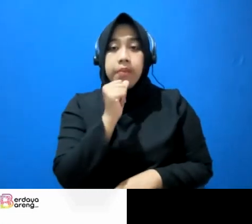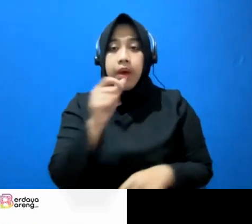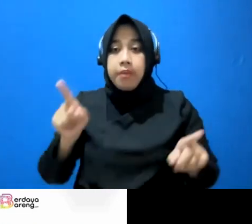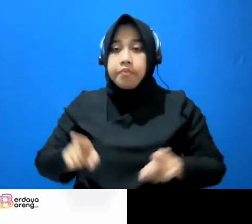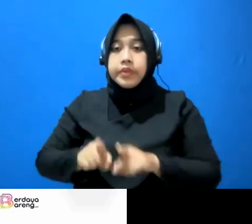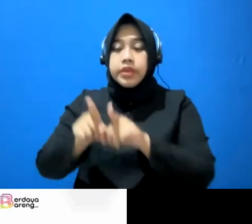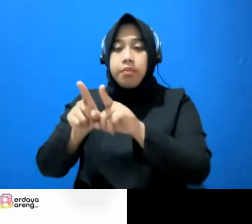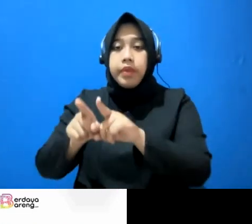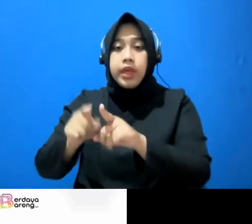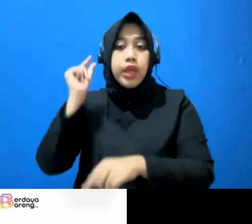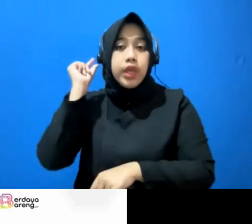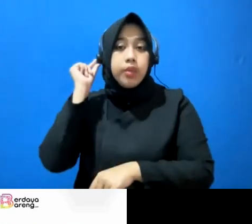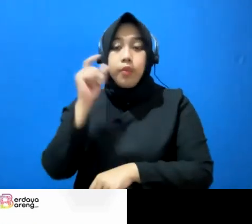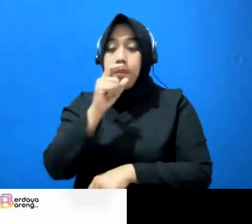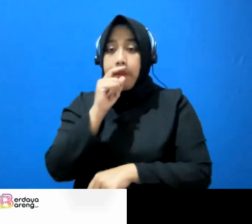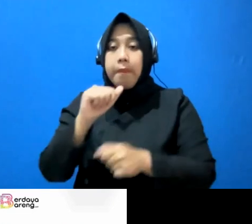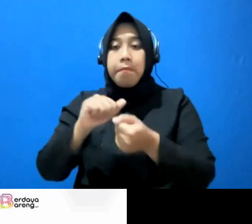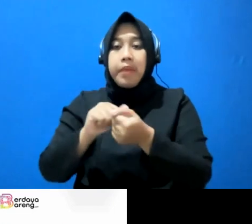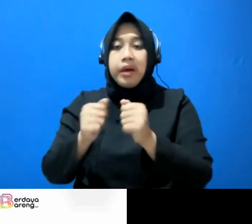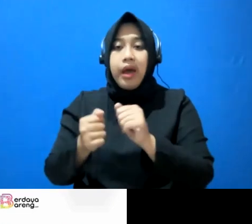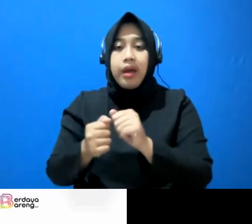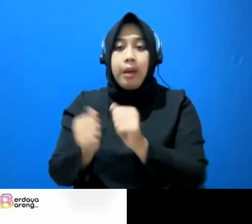perkara pidana siapa